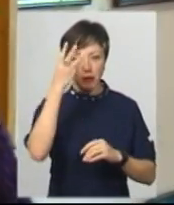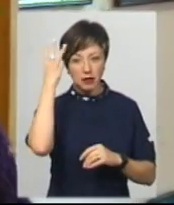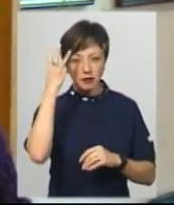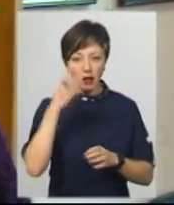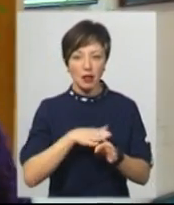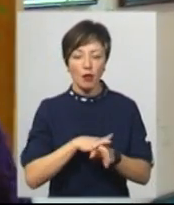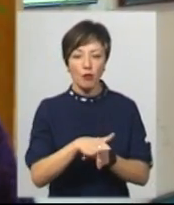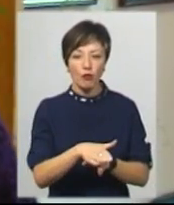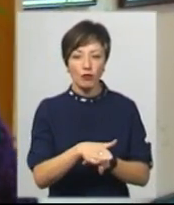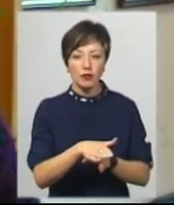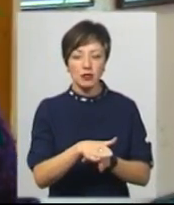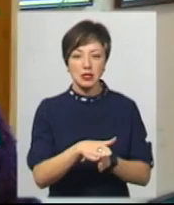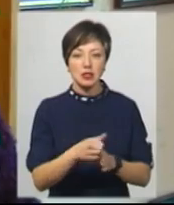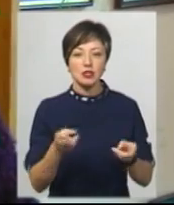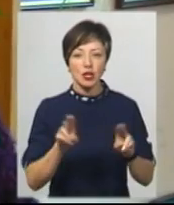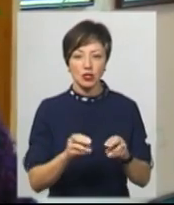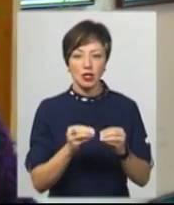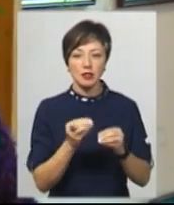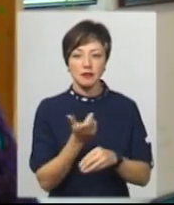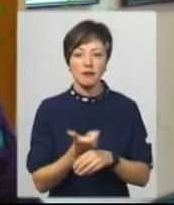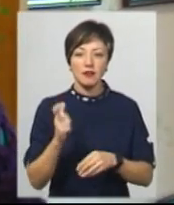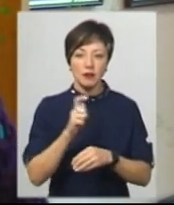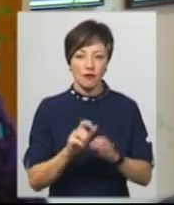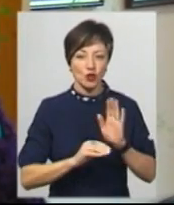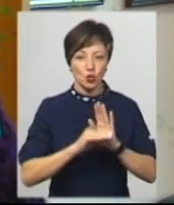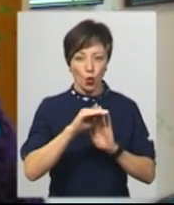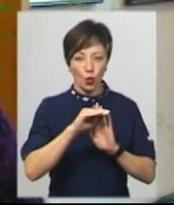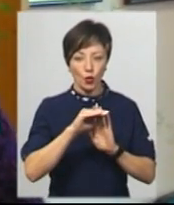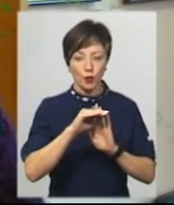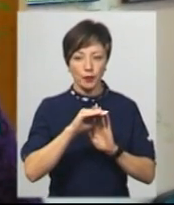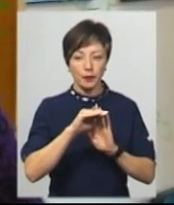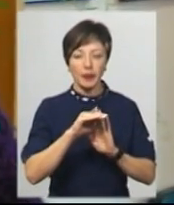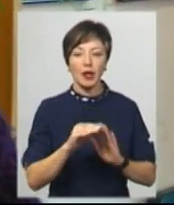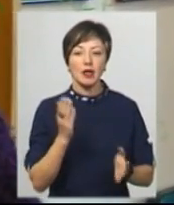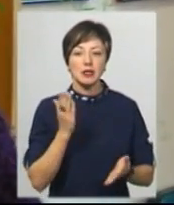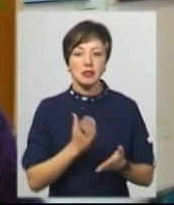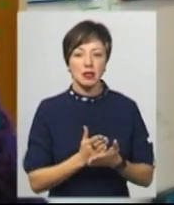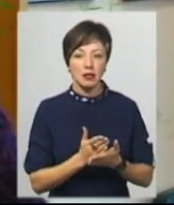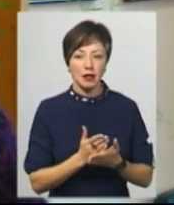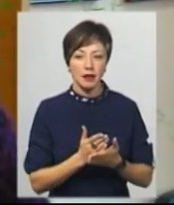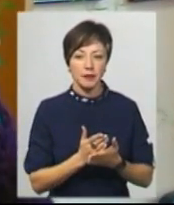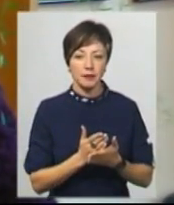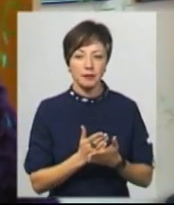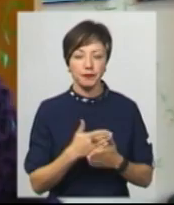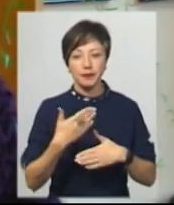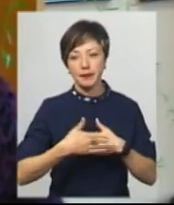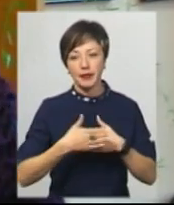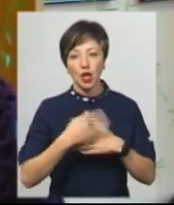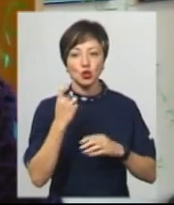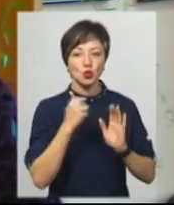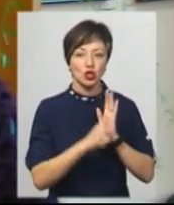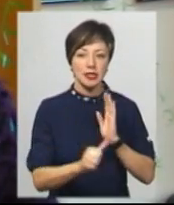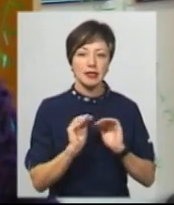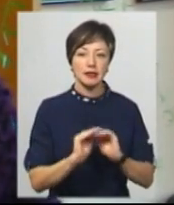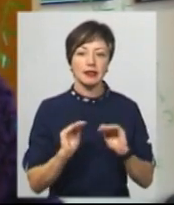наповнюваність залишається ще високою, вона складає приблизно 160